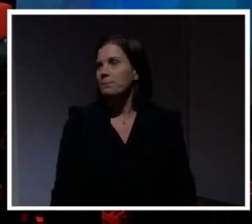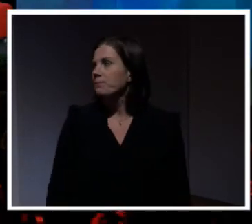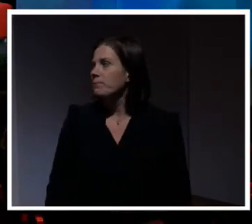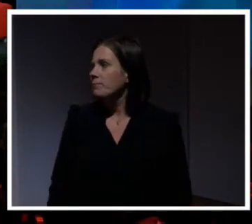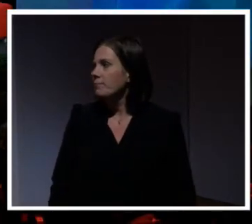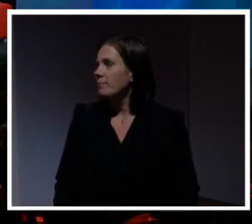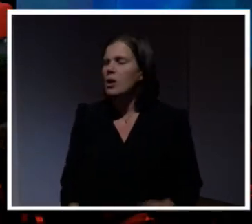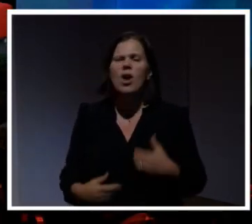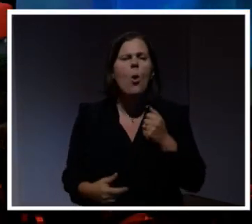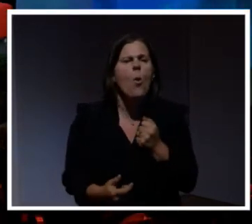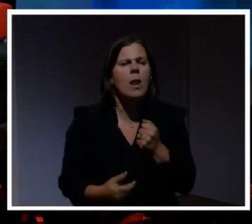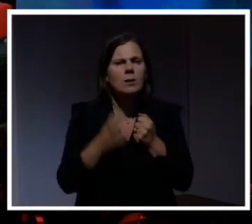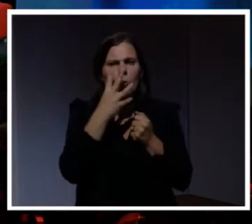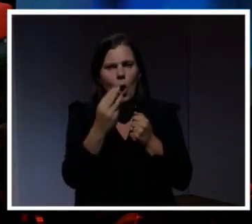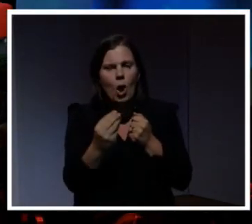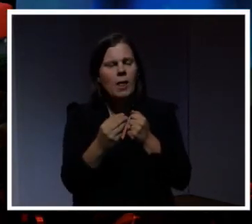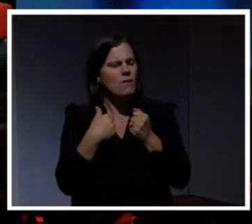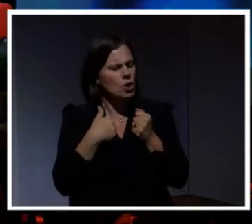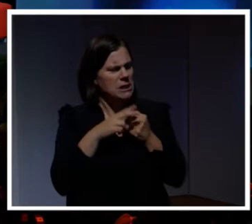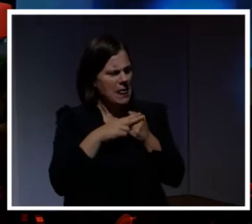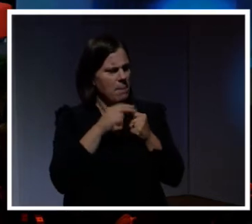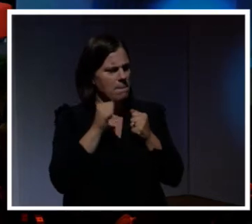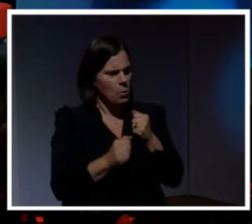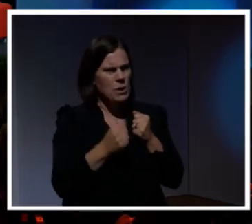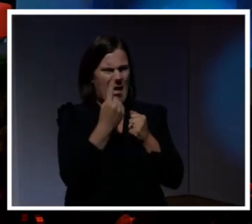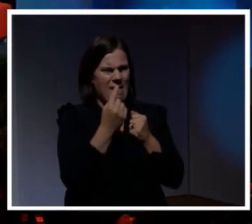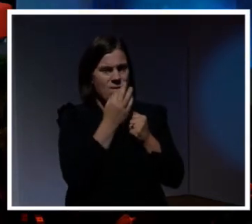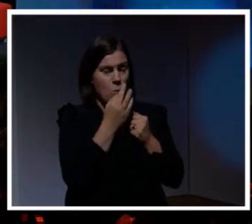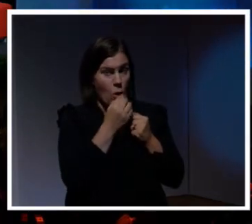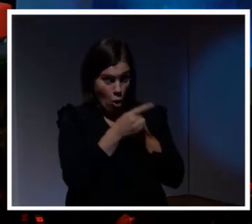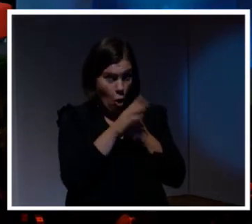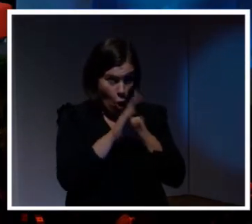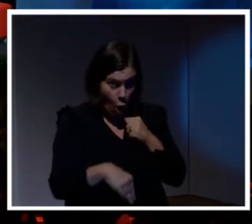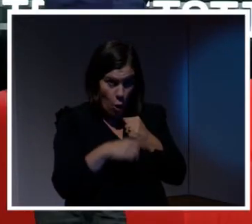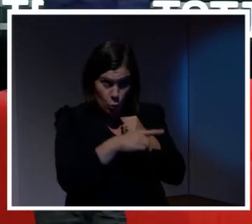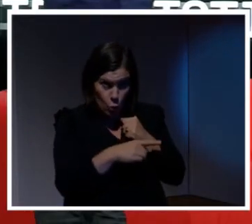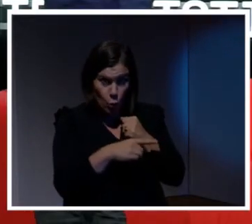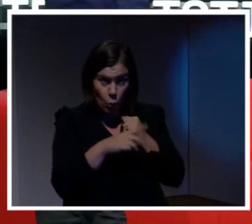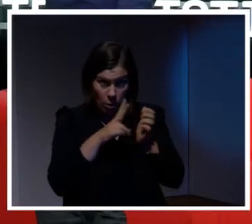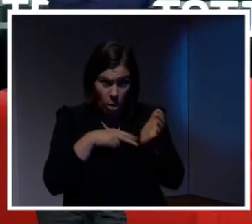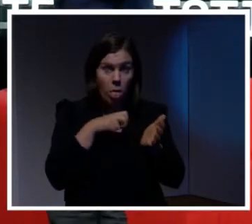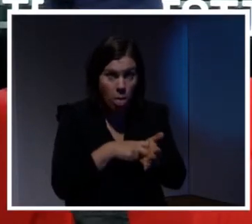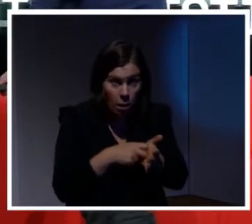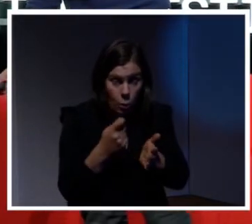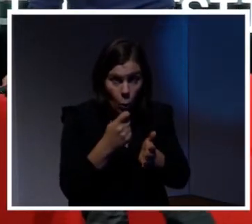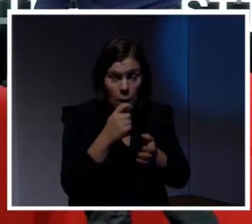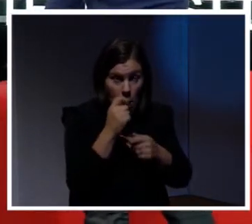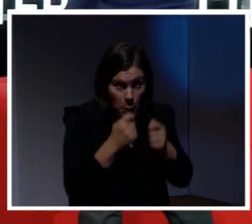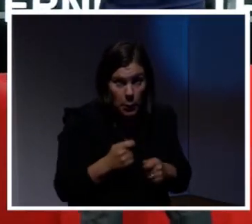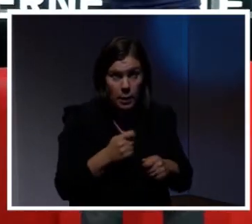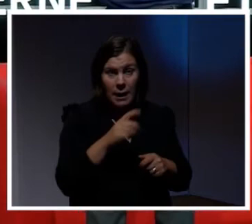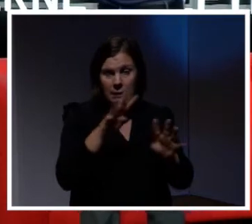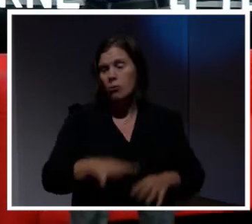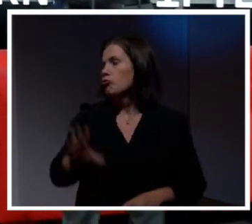Jag håller chokladen bara en liten stund för jag känner ju, jag måste fråga en liten fråga. Har du någonsin fallit för någon sån här internet-lur? Absolut.